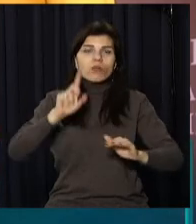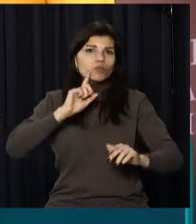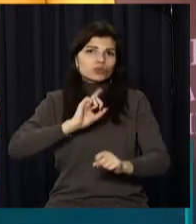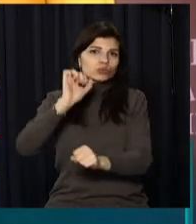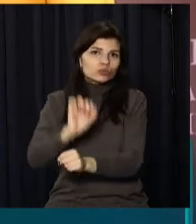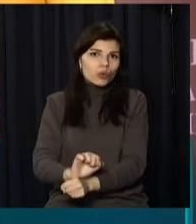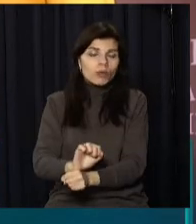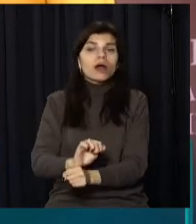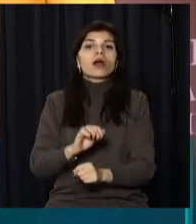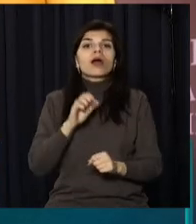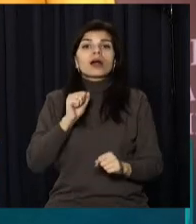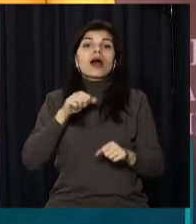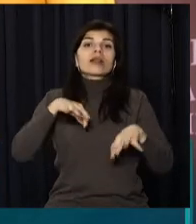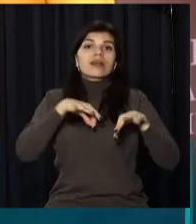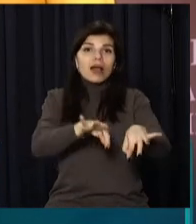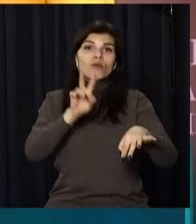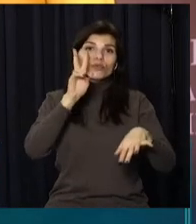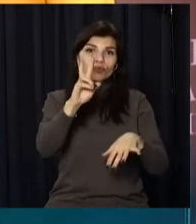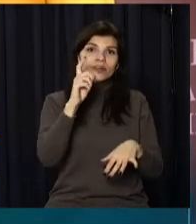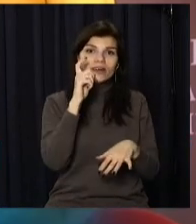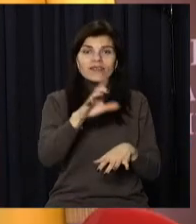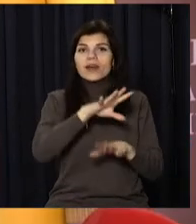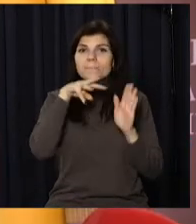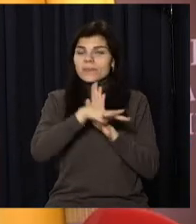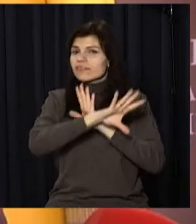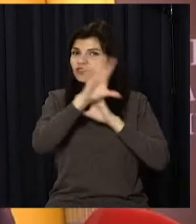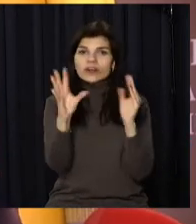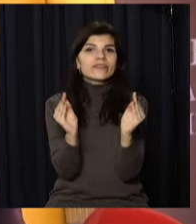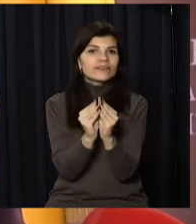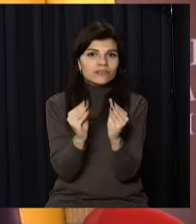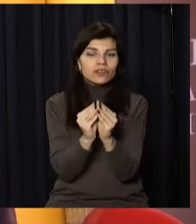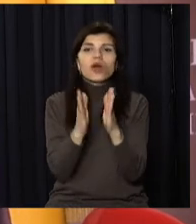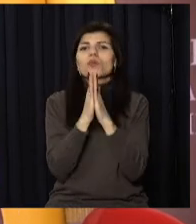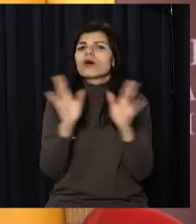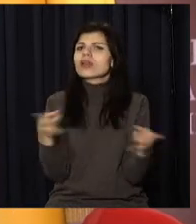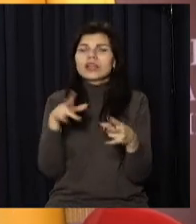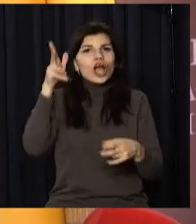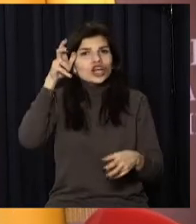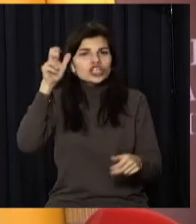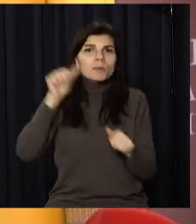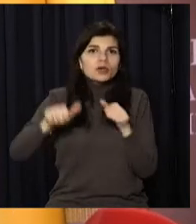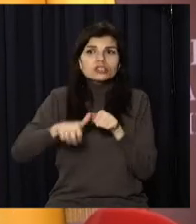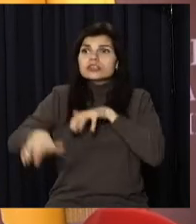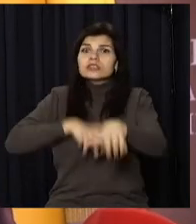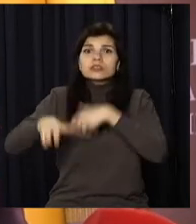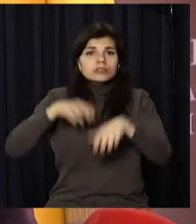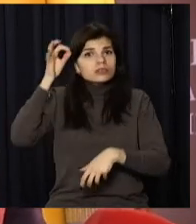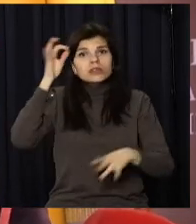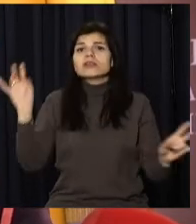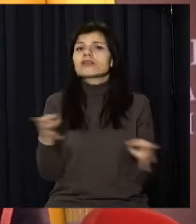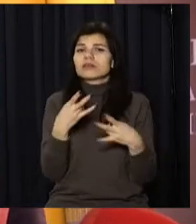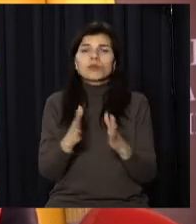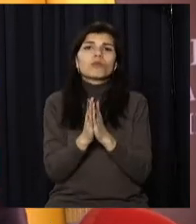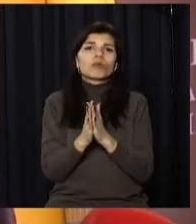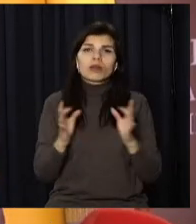Обласний транспорт працює. Опять же, давайте не будемо закупати гречку, бензин, тому що по місті зараз велике кількість